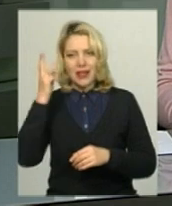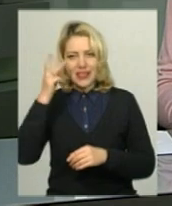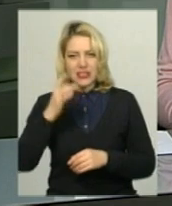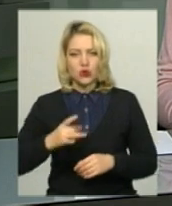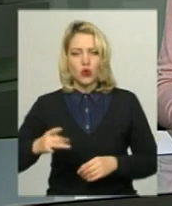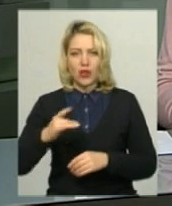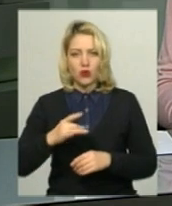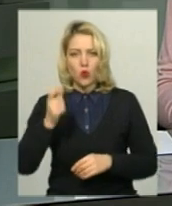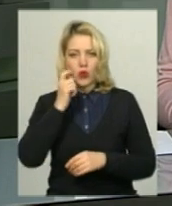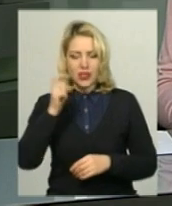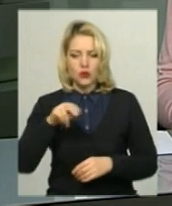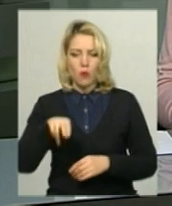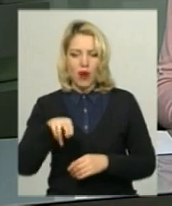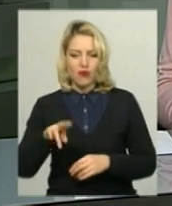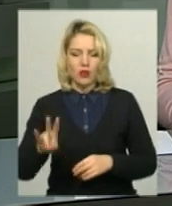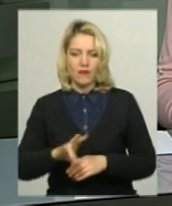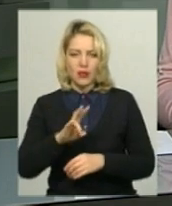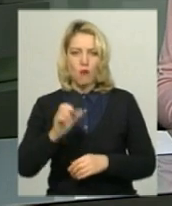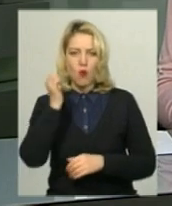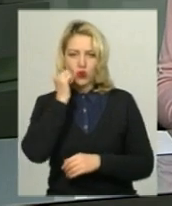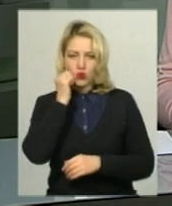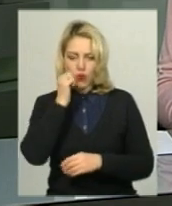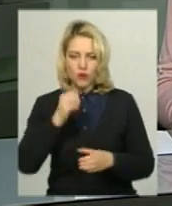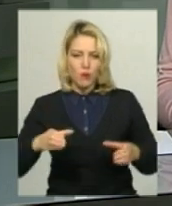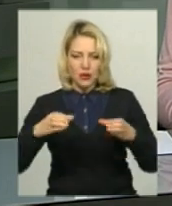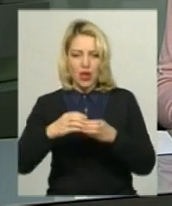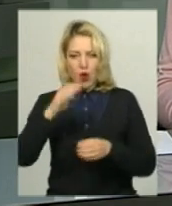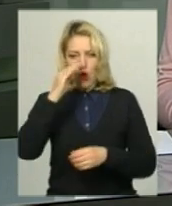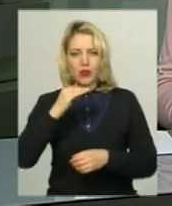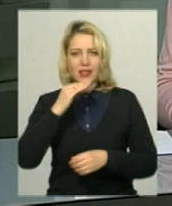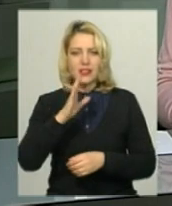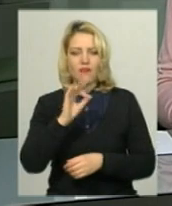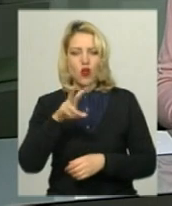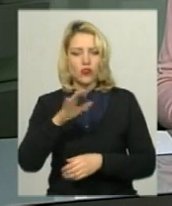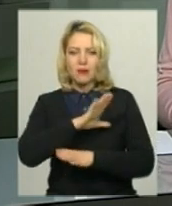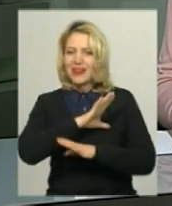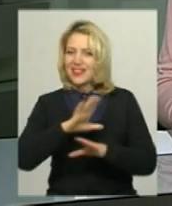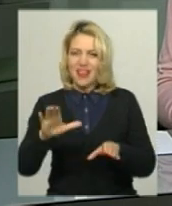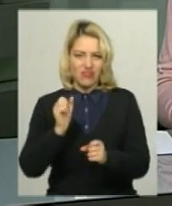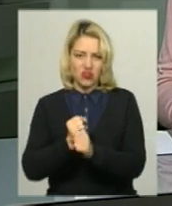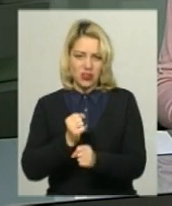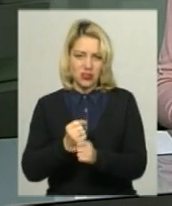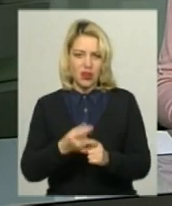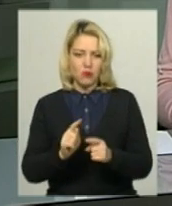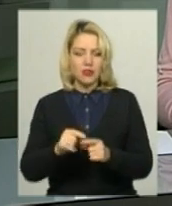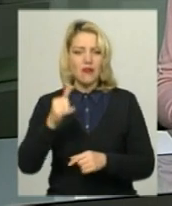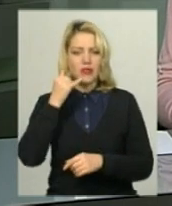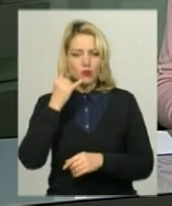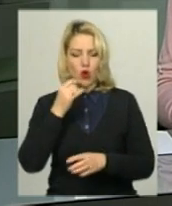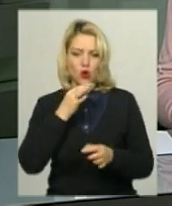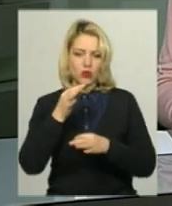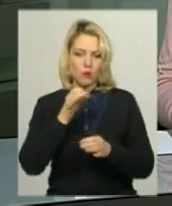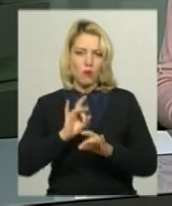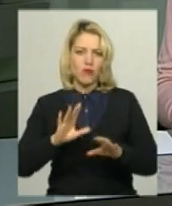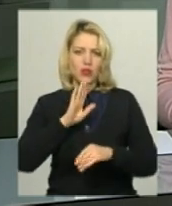Української православної церкви Московського патріархату отець Володимир не вчиняв. Про це у телефонній розмові повідомив нашій